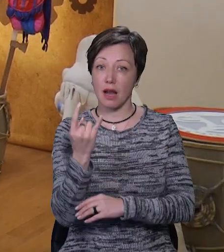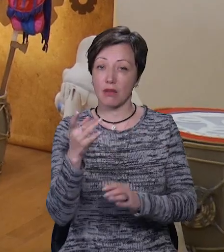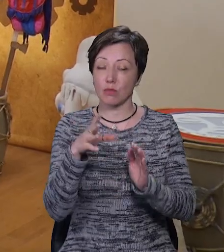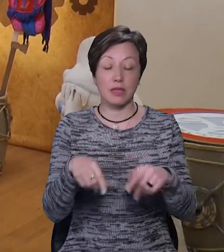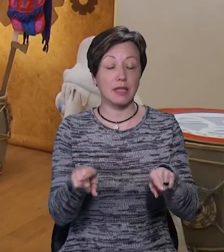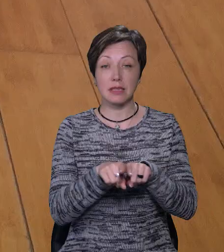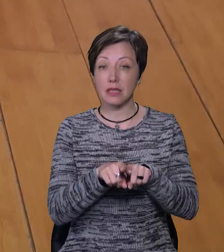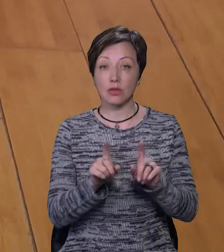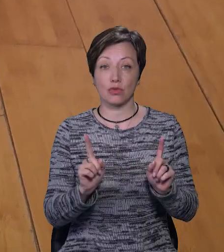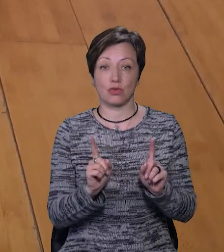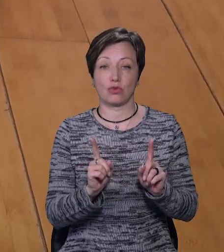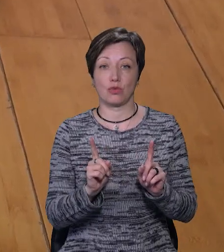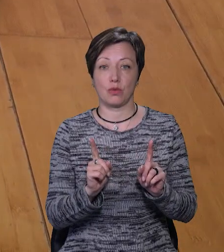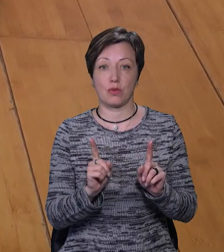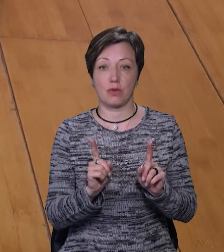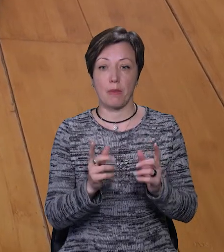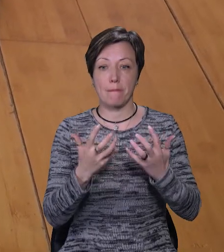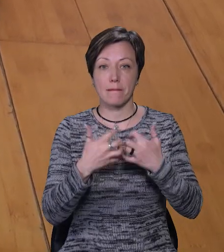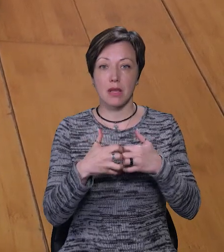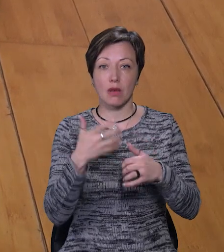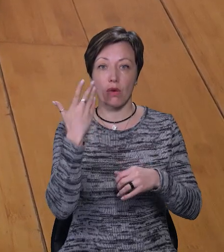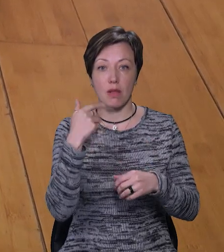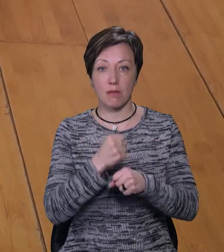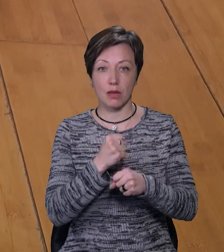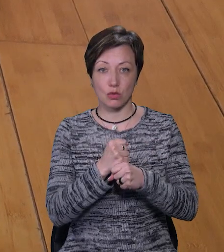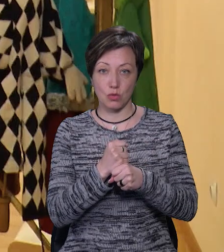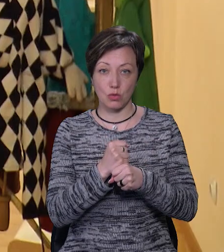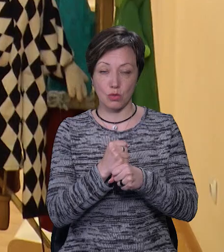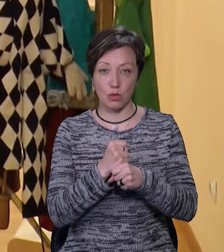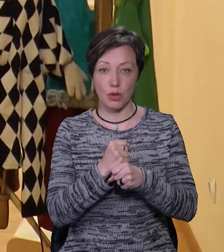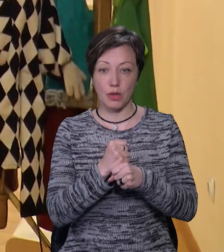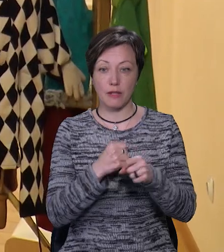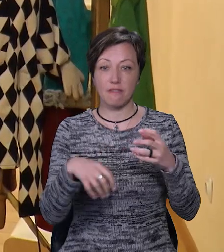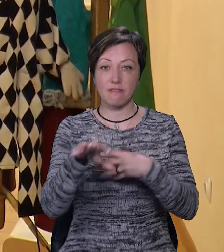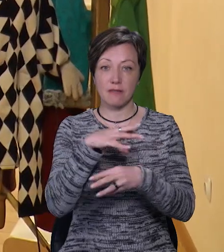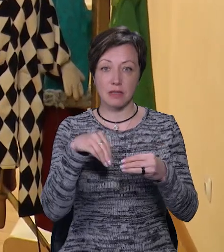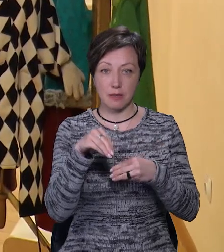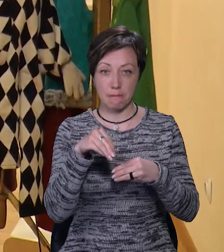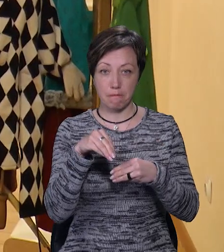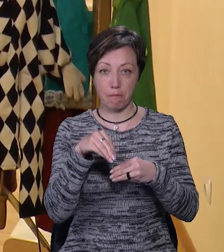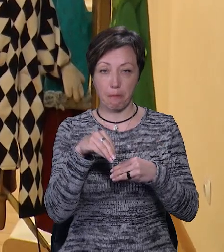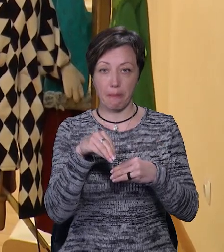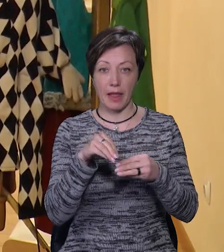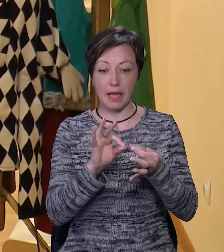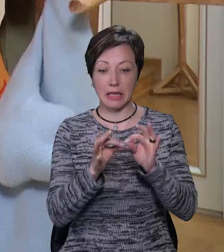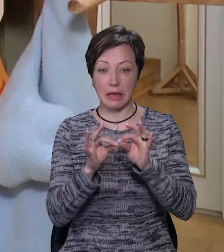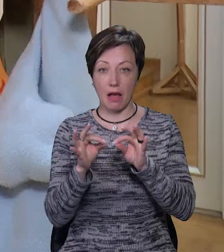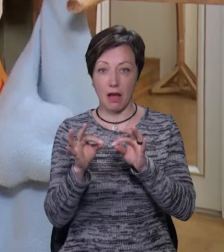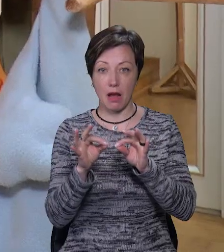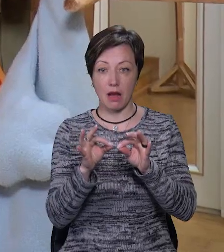настільки, що механізація, коли працюють всі деталі,